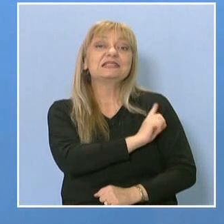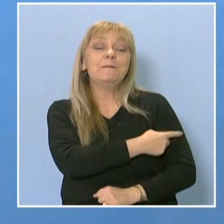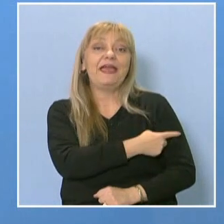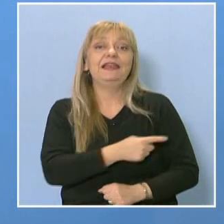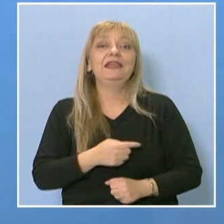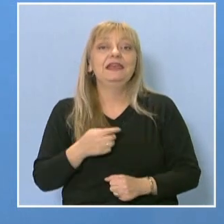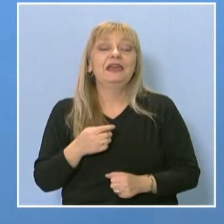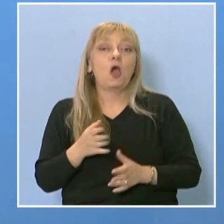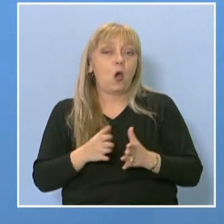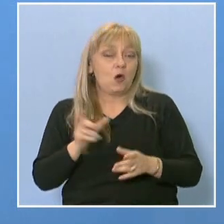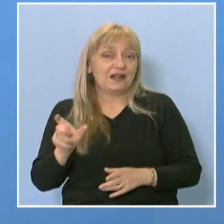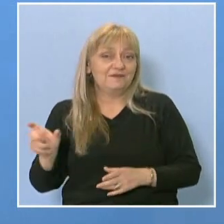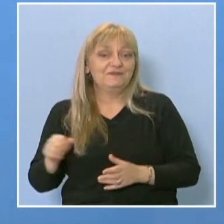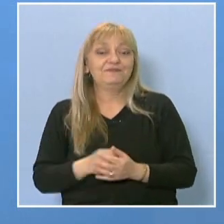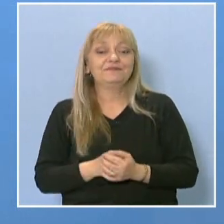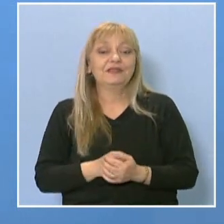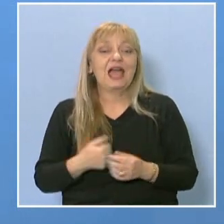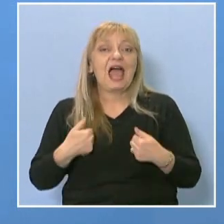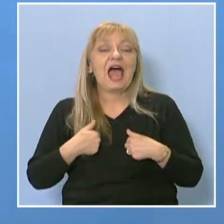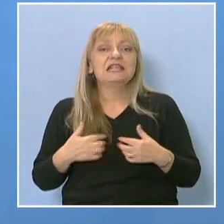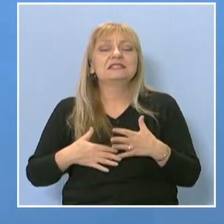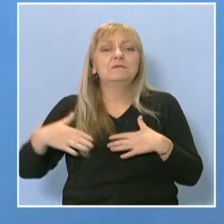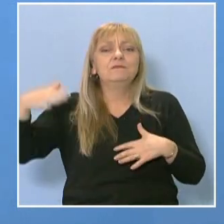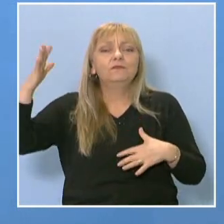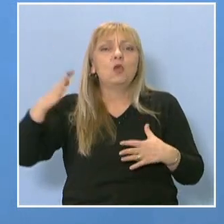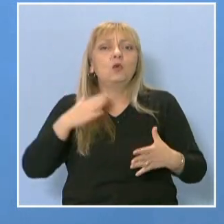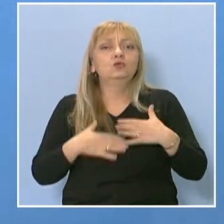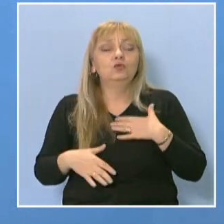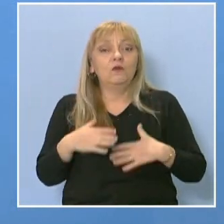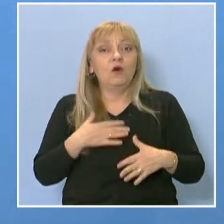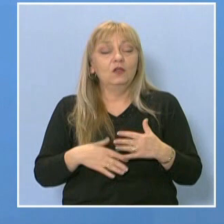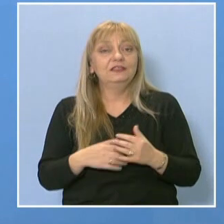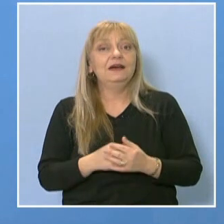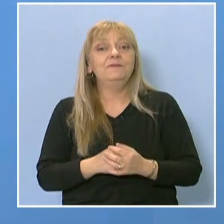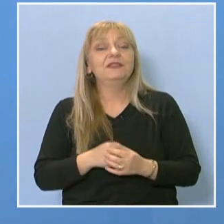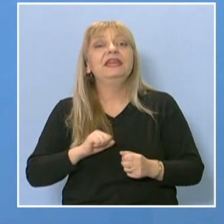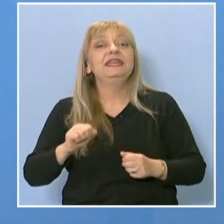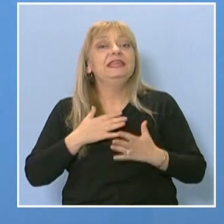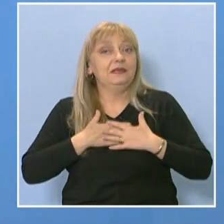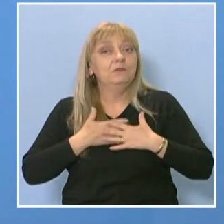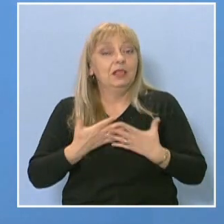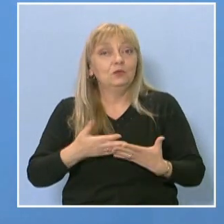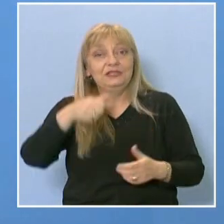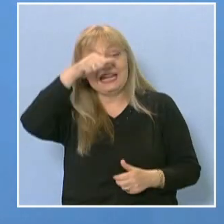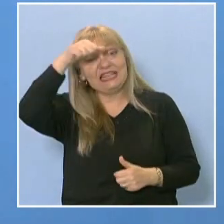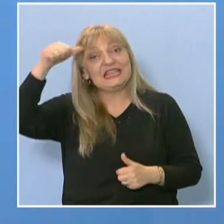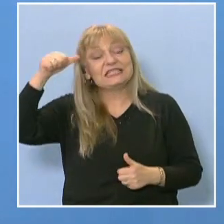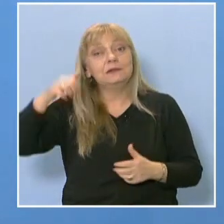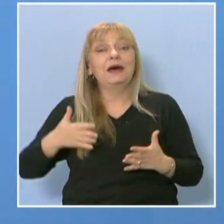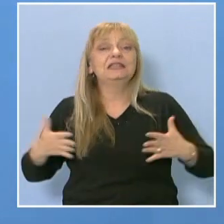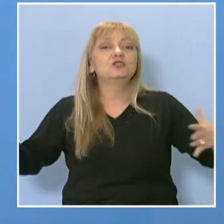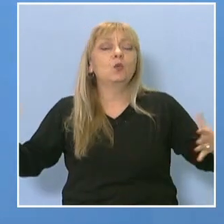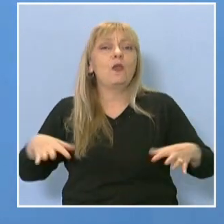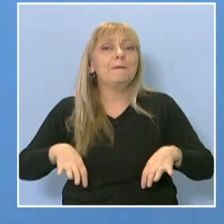За това аз съм изключително удовлетворена и благодаря на съдбата за големия късмет, че имах